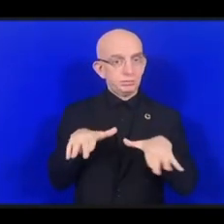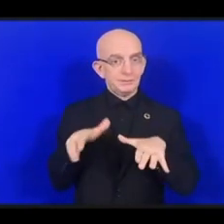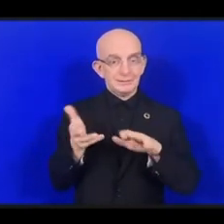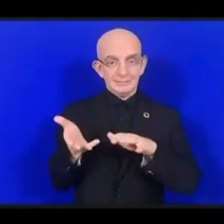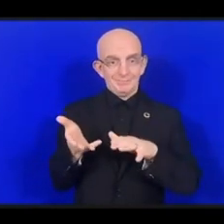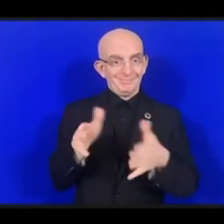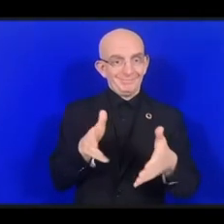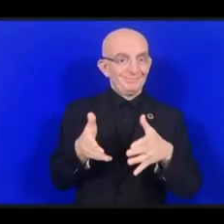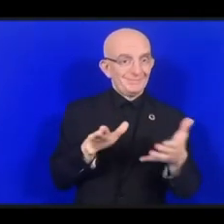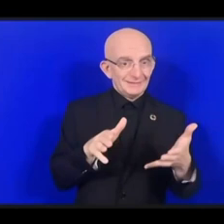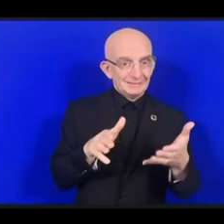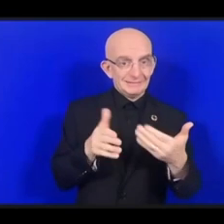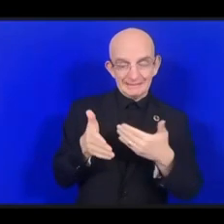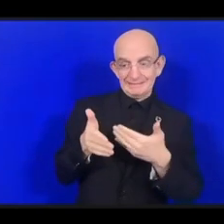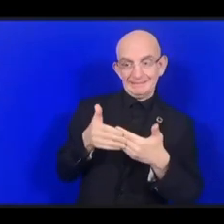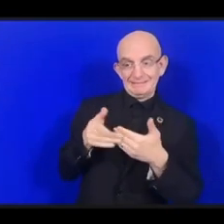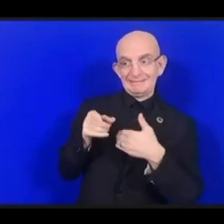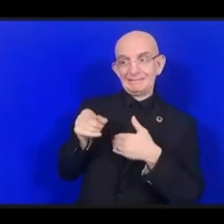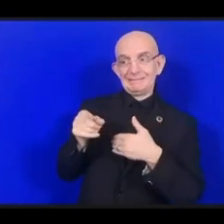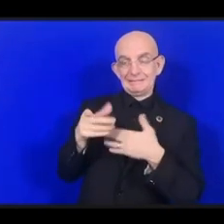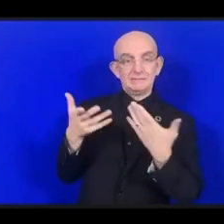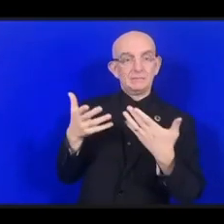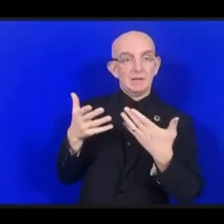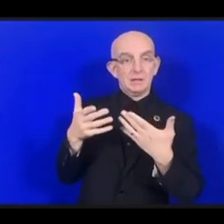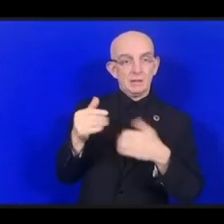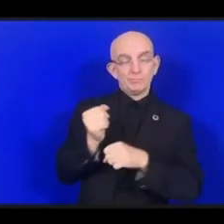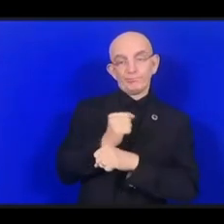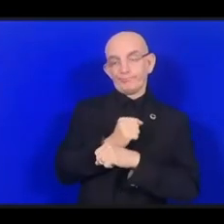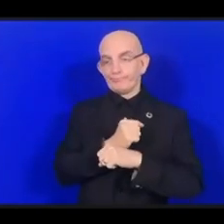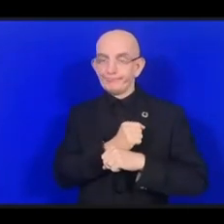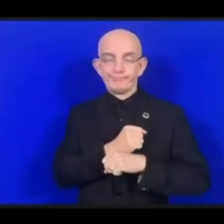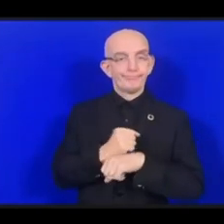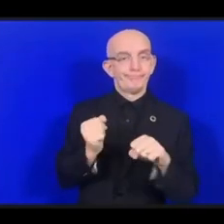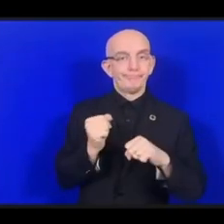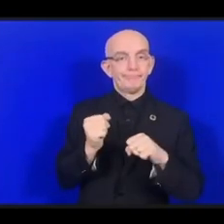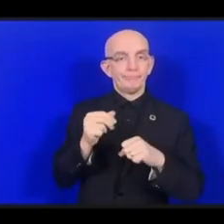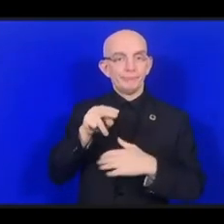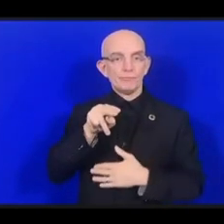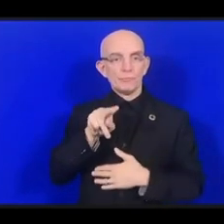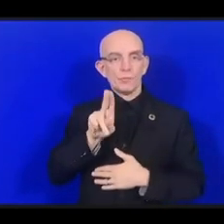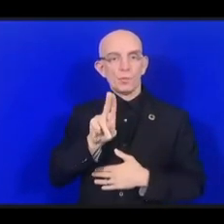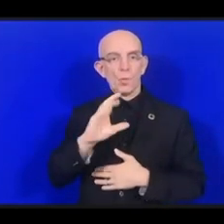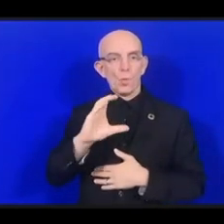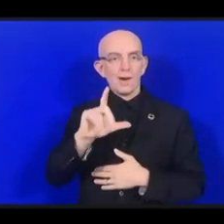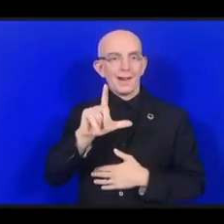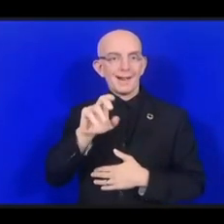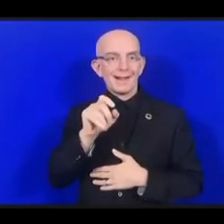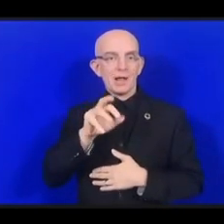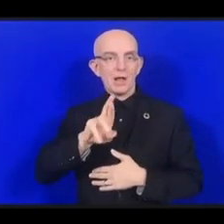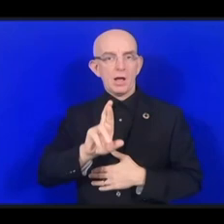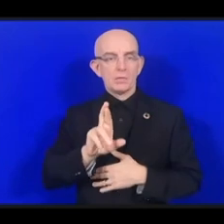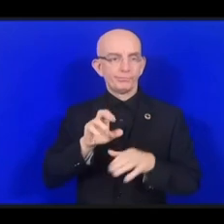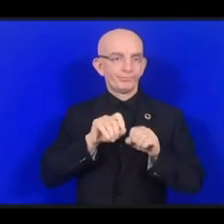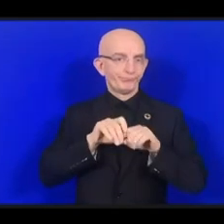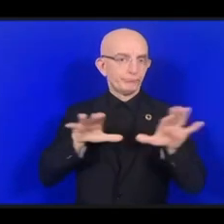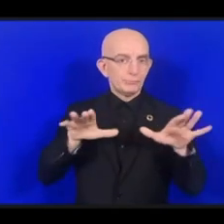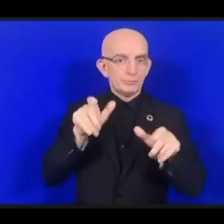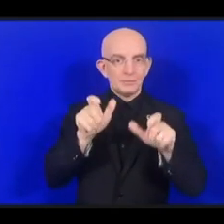на ядерной электростанции. Это действительно было стихийное бедствие, за которым последовала